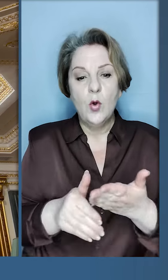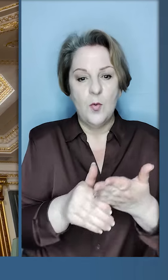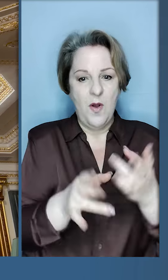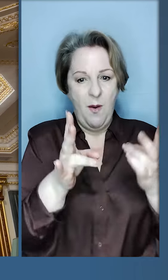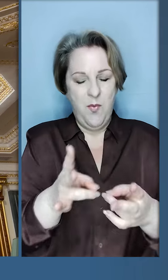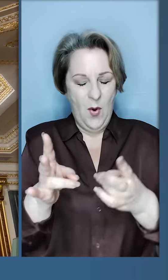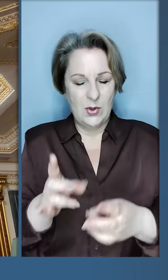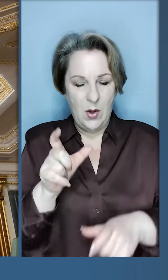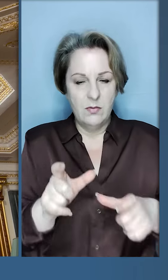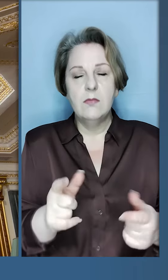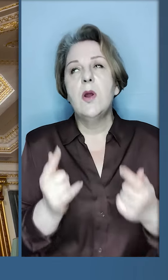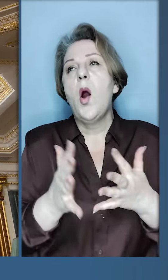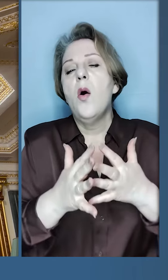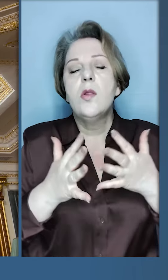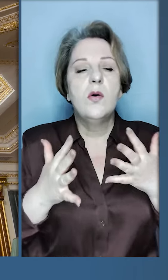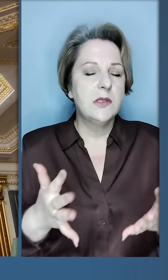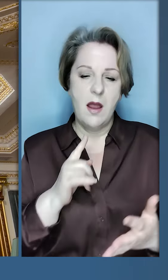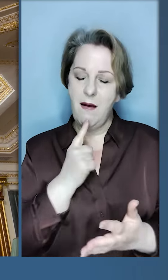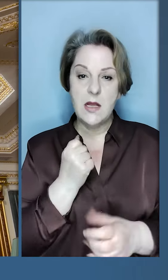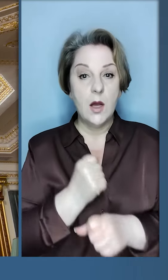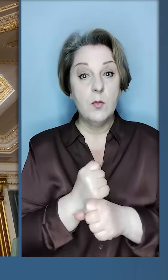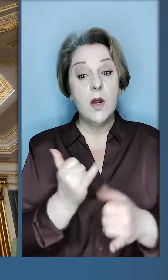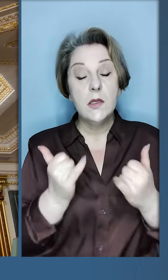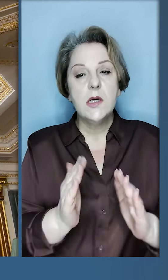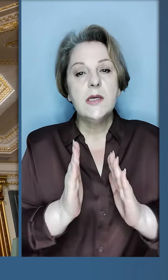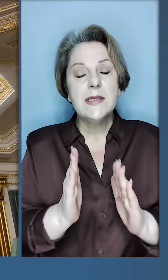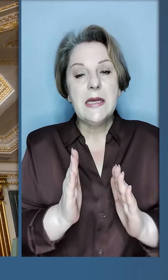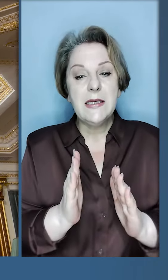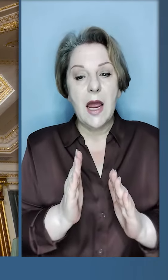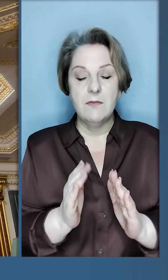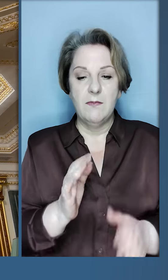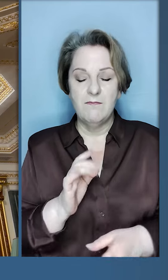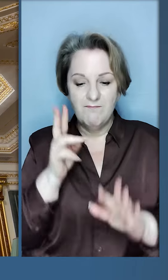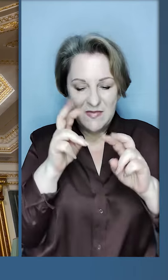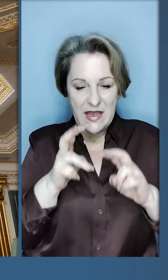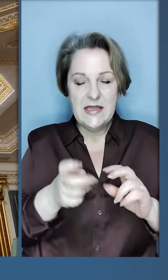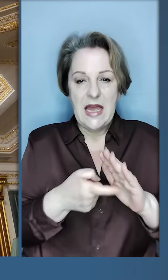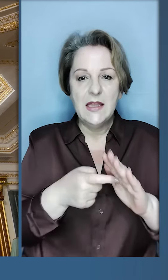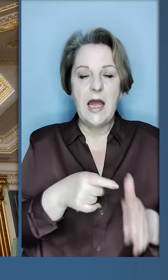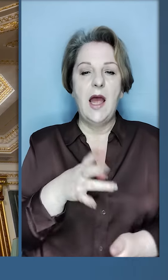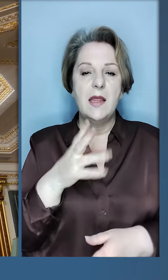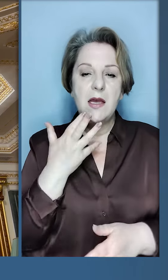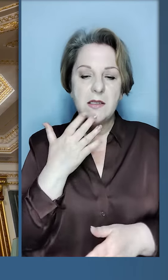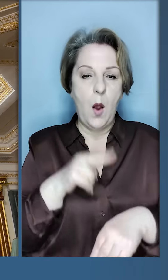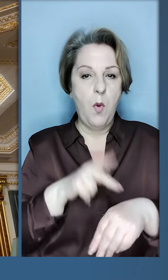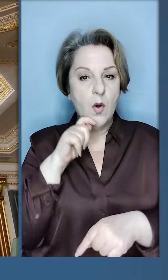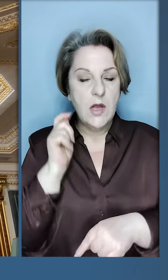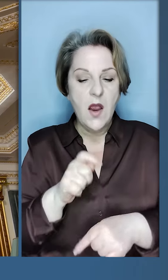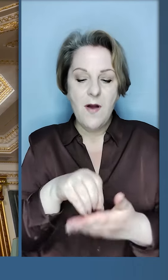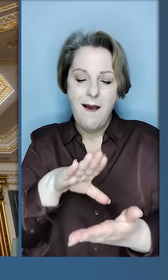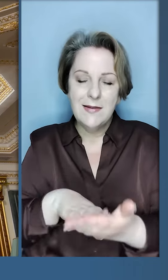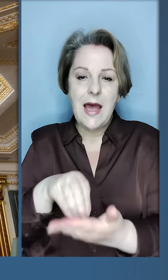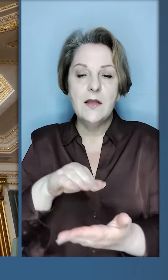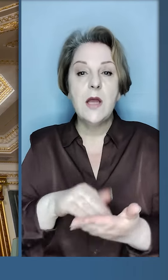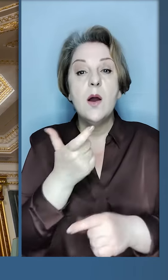допомагає постраждалим. Це колосальна робота. На сьогодні тільки слідчими Національної поліції України